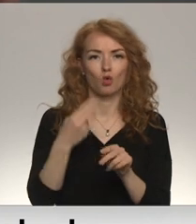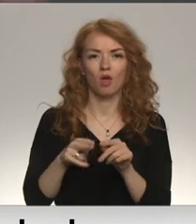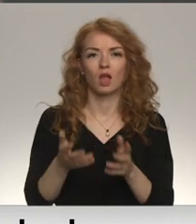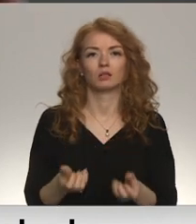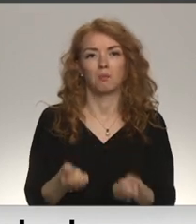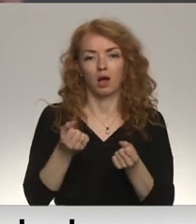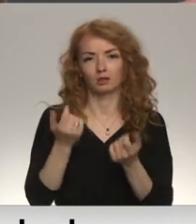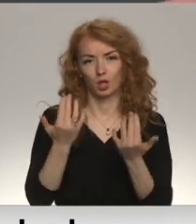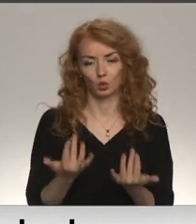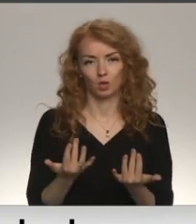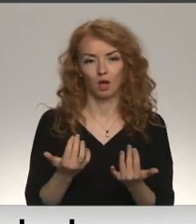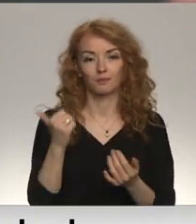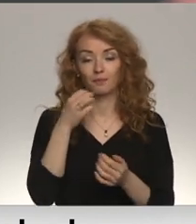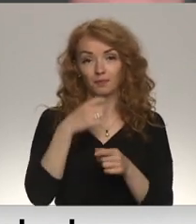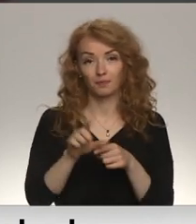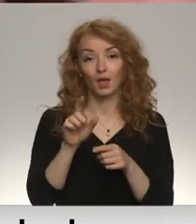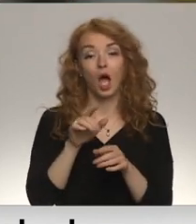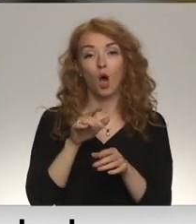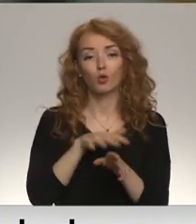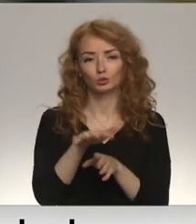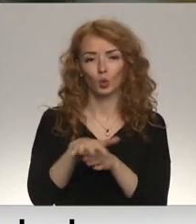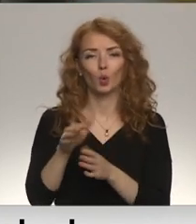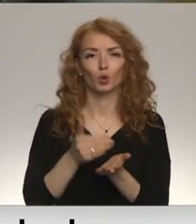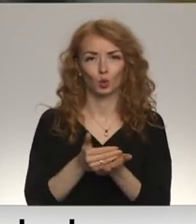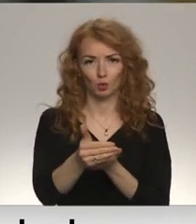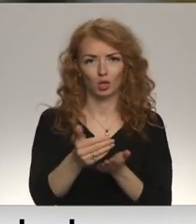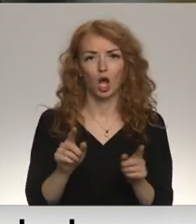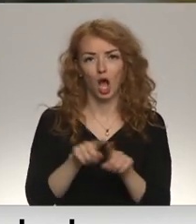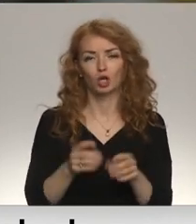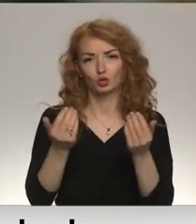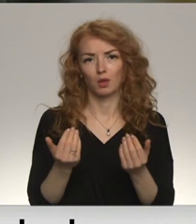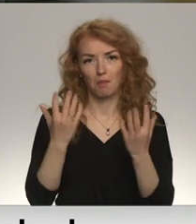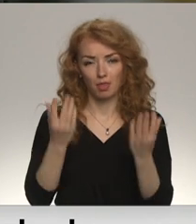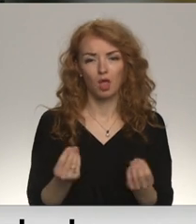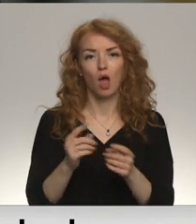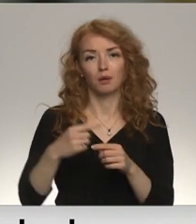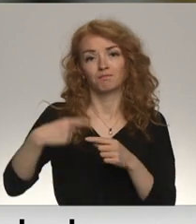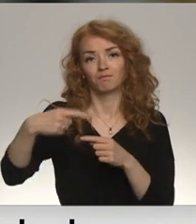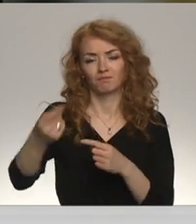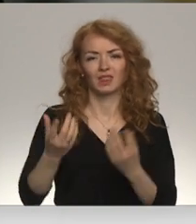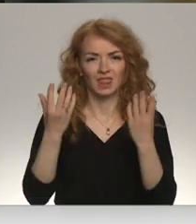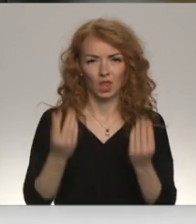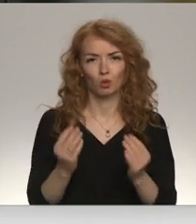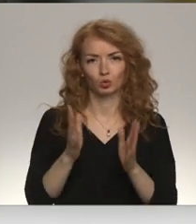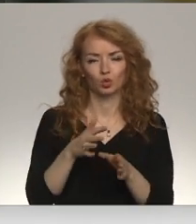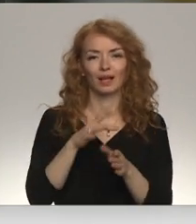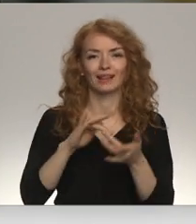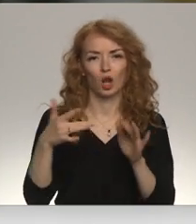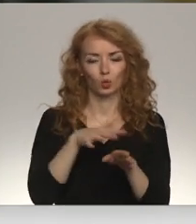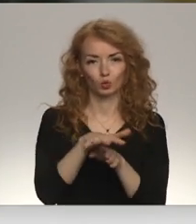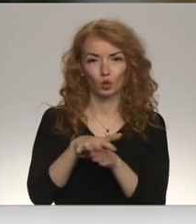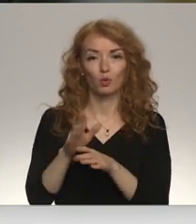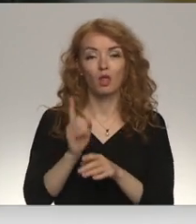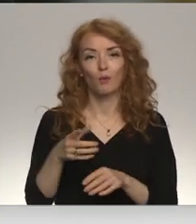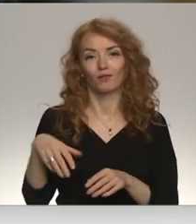sekas. Es domāju, ka uzbrukumi turpināsies arī šodien pa dienu un, iespējams, turpmākajās dienās nav izslēgts. Mums ir